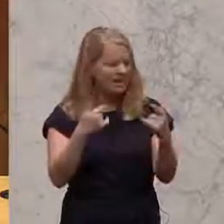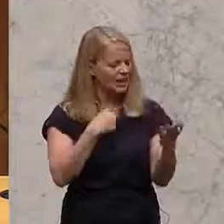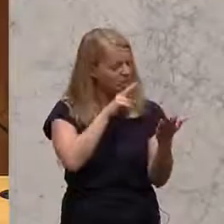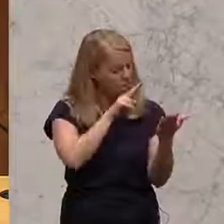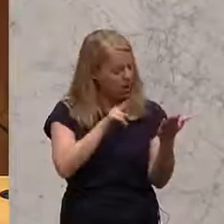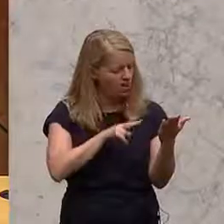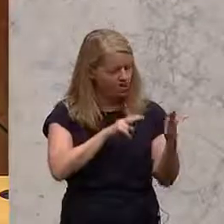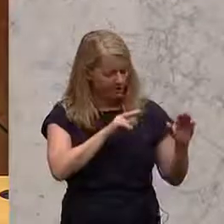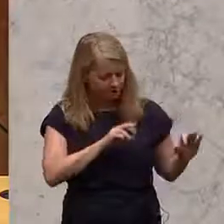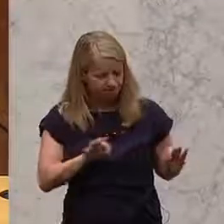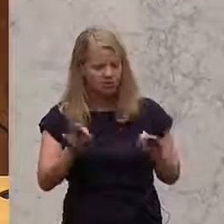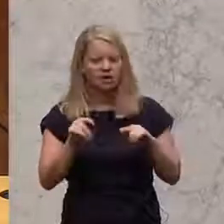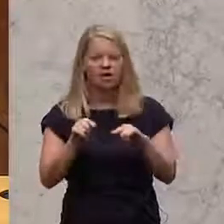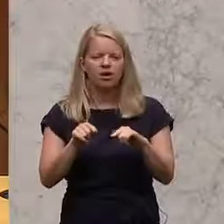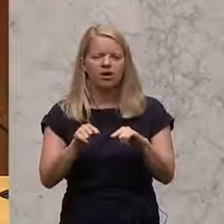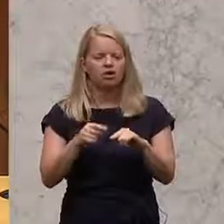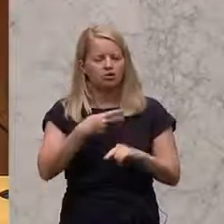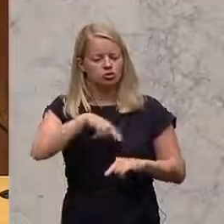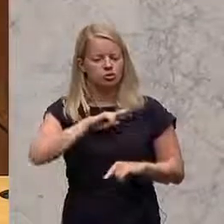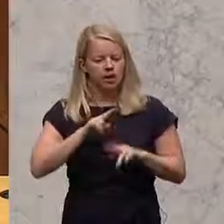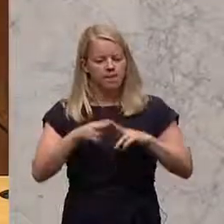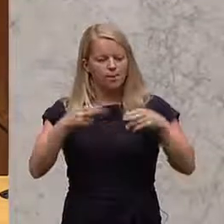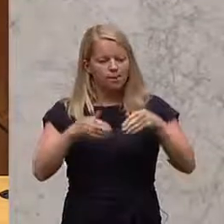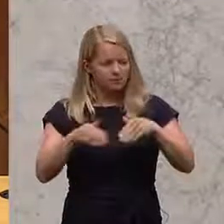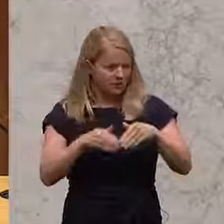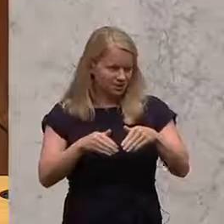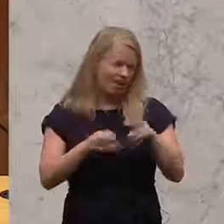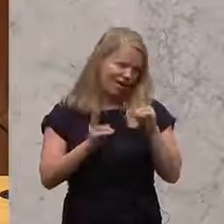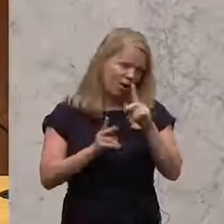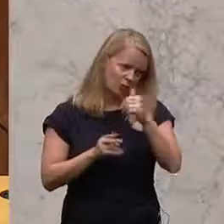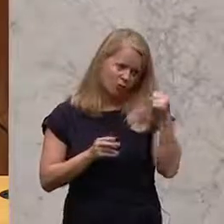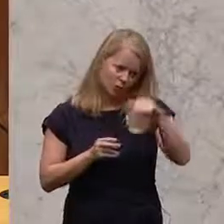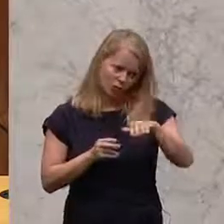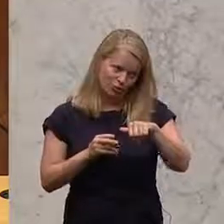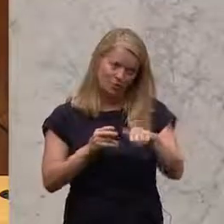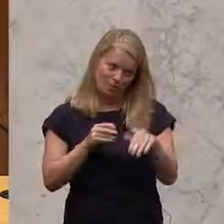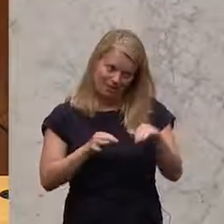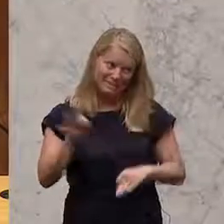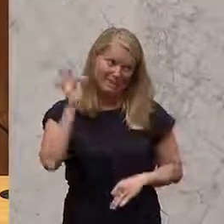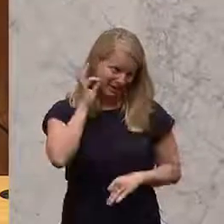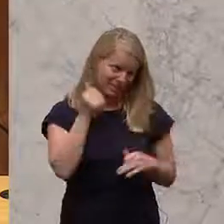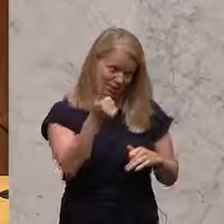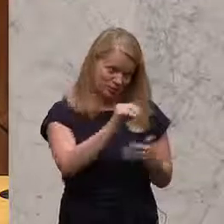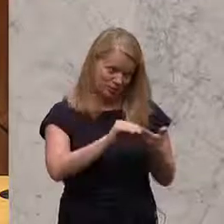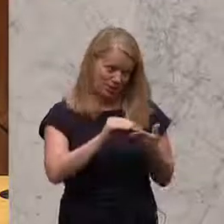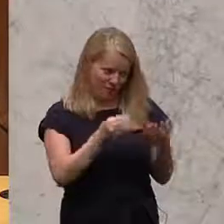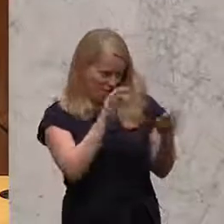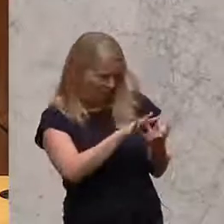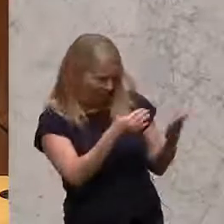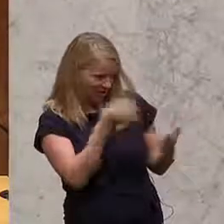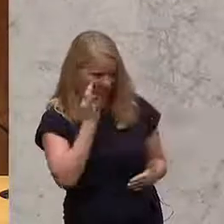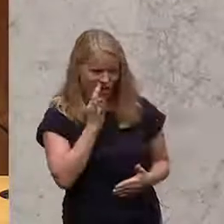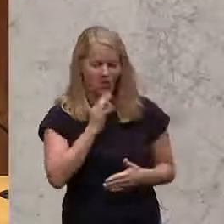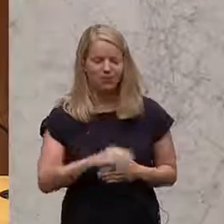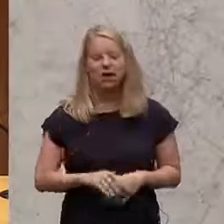vor, der zuständige Bundesminister, man könnte gendern, Bundesministerin haben wir derzeit, bestellt den Bildungsdirektor, auch